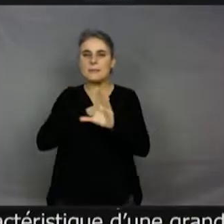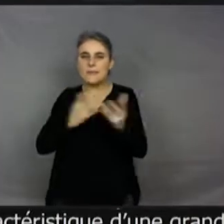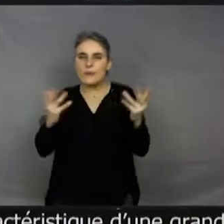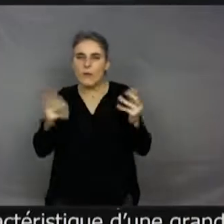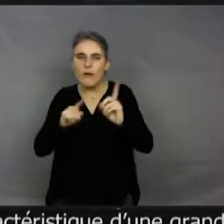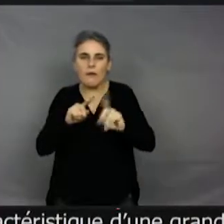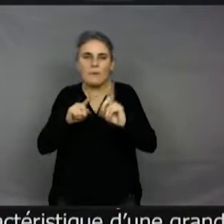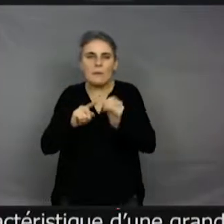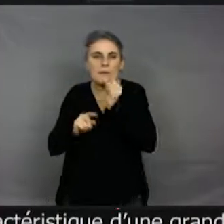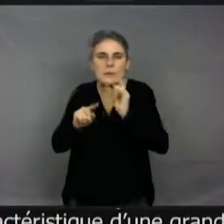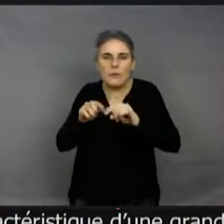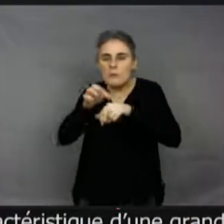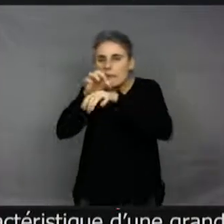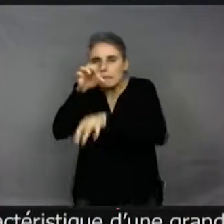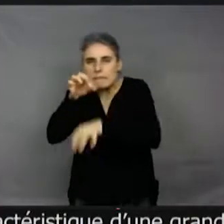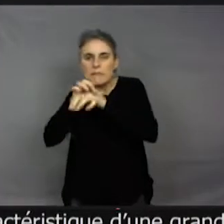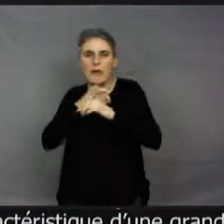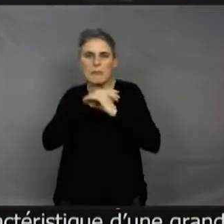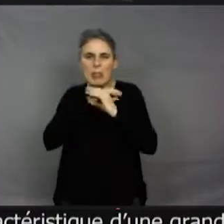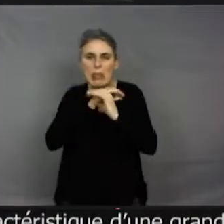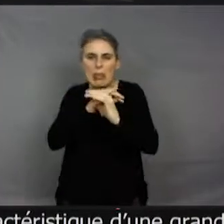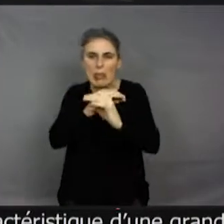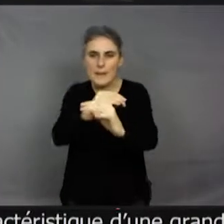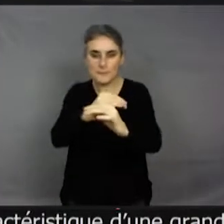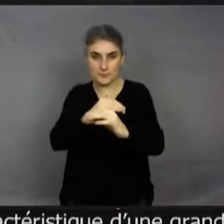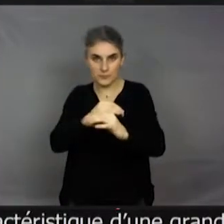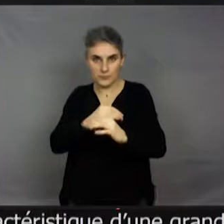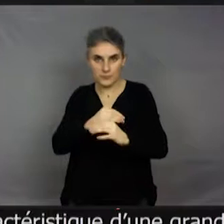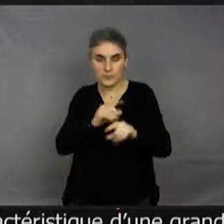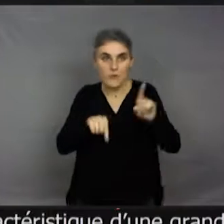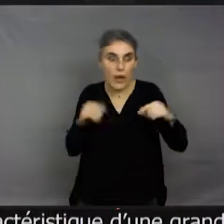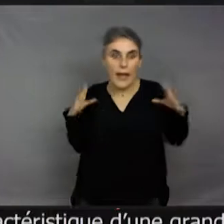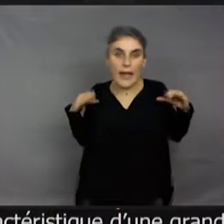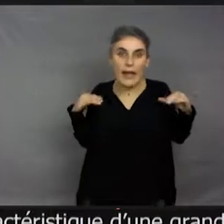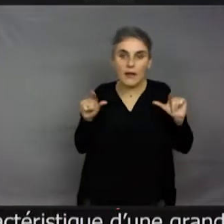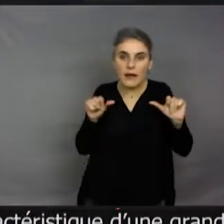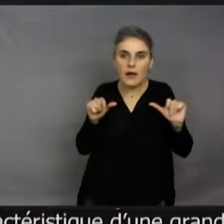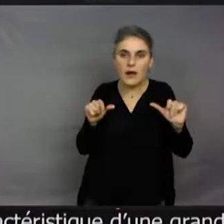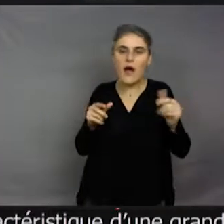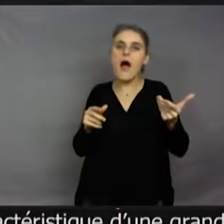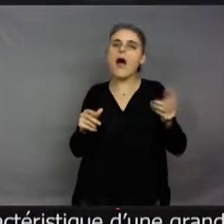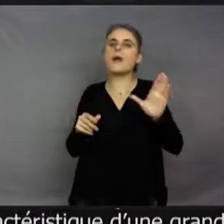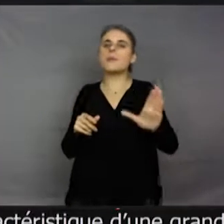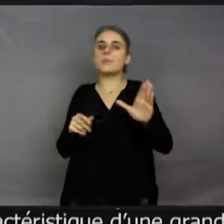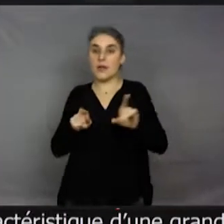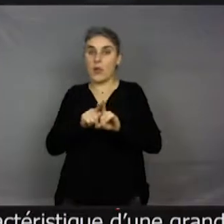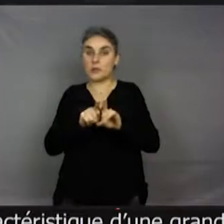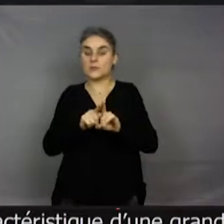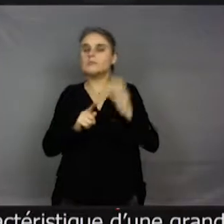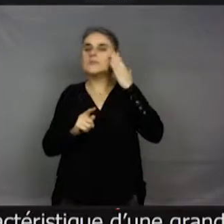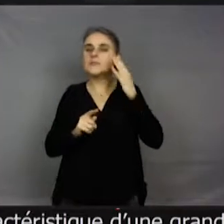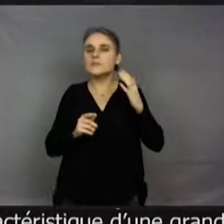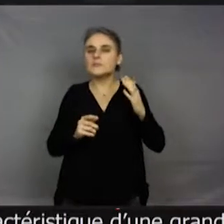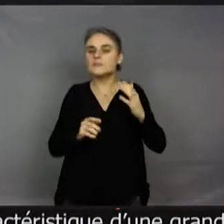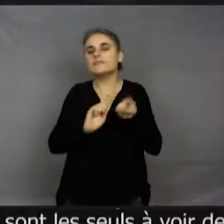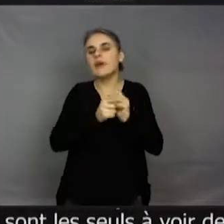voyez, les arachnides, les millepas, tout ça, ce sont les seules à avoir des ailes. C'est aussi ce qui les caractérise quand ils sont adultes, en tout cas. Et puis, il y a certains